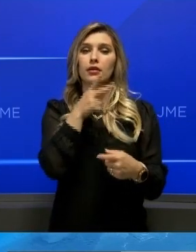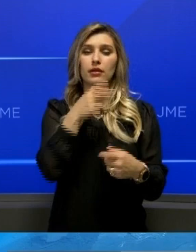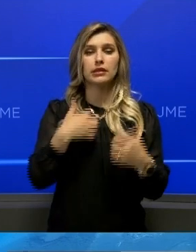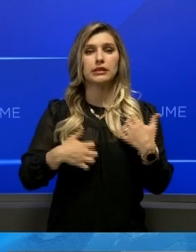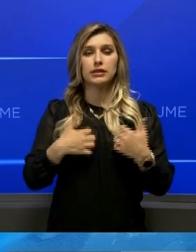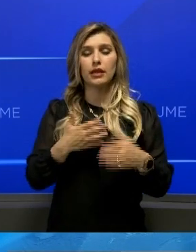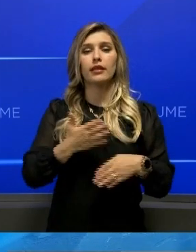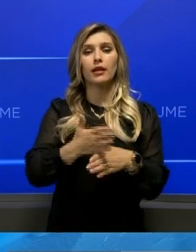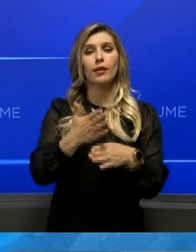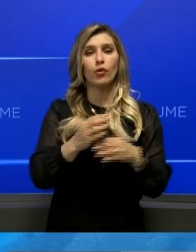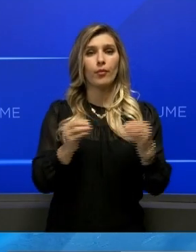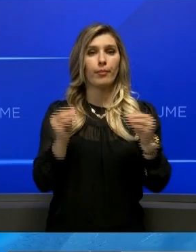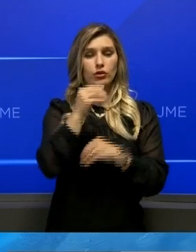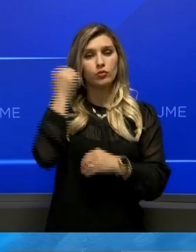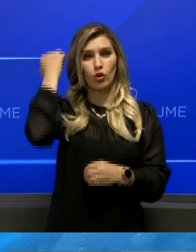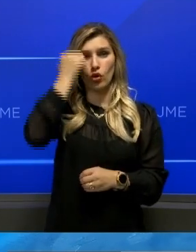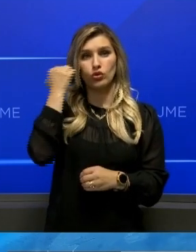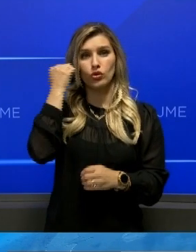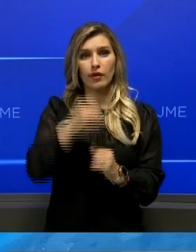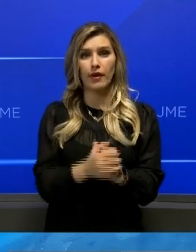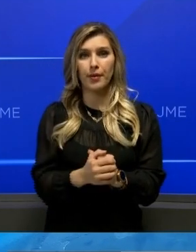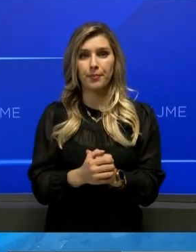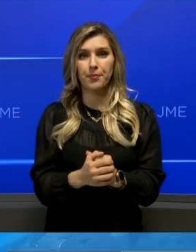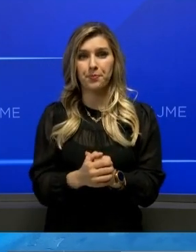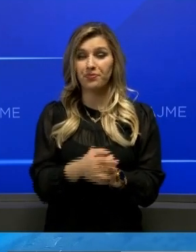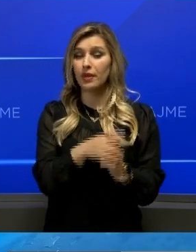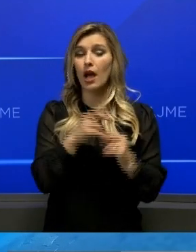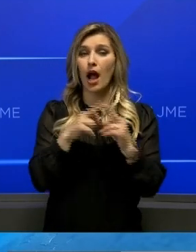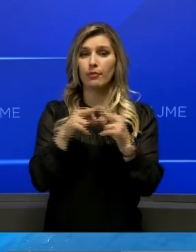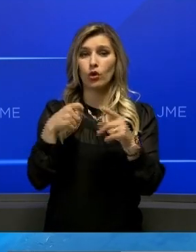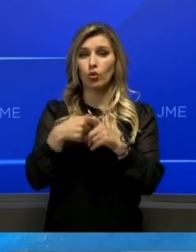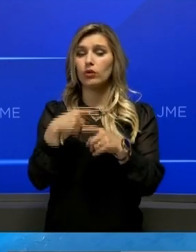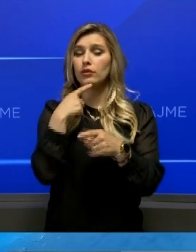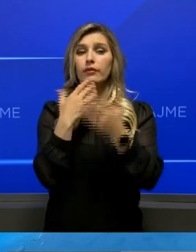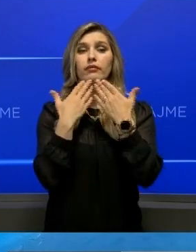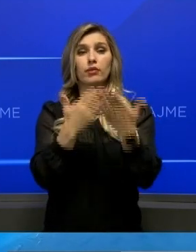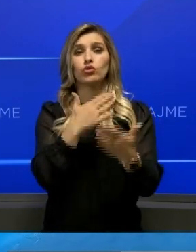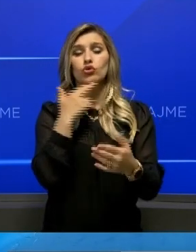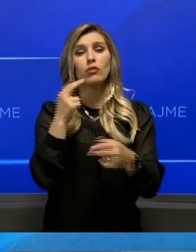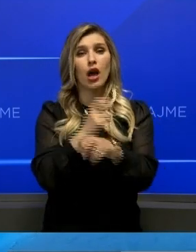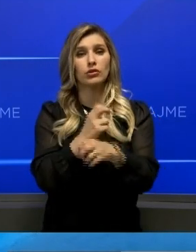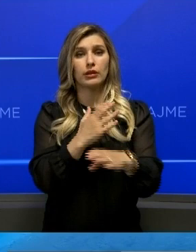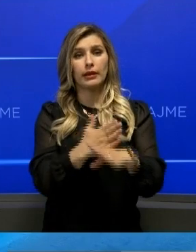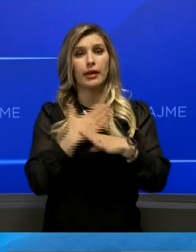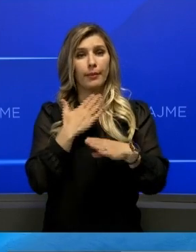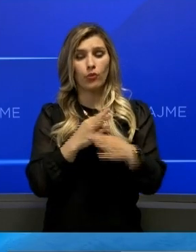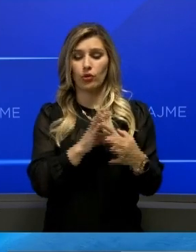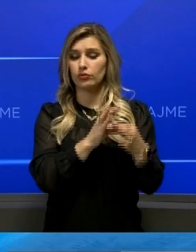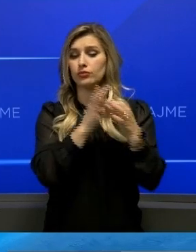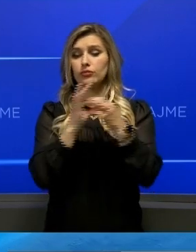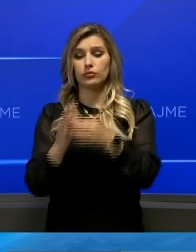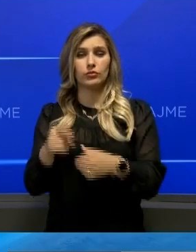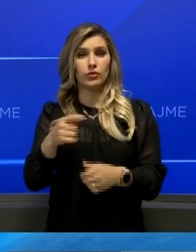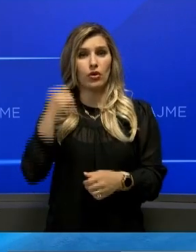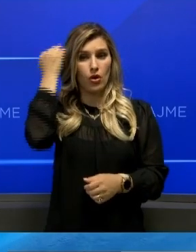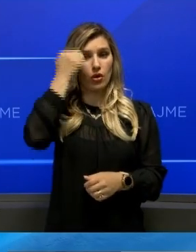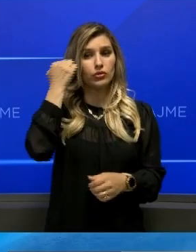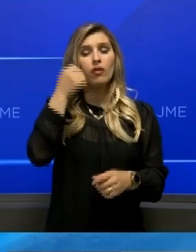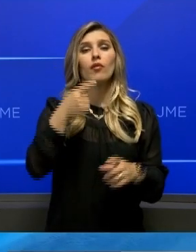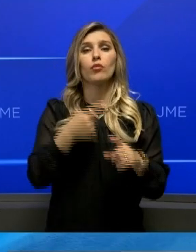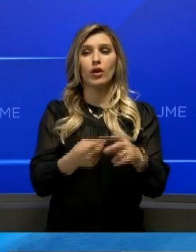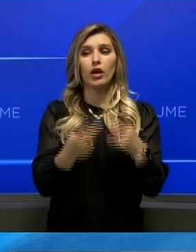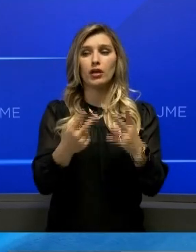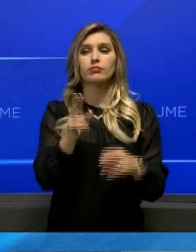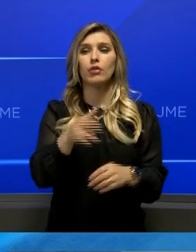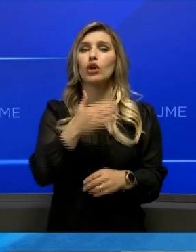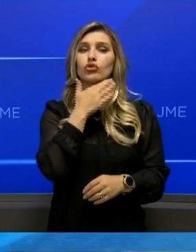vazhdimin e mështetjes për Kosovën. Kurti u shprejë falenderuës për ndimën që Austrija i ka dhëndër vite popullit të Kosovës dhe për rëndësin